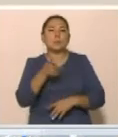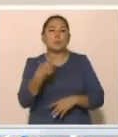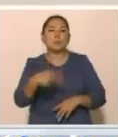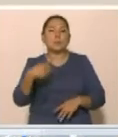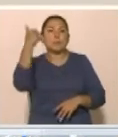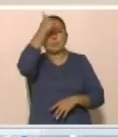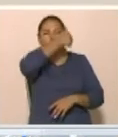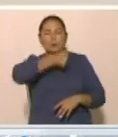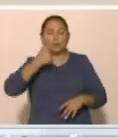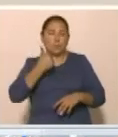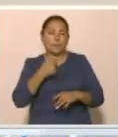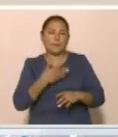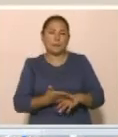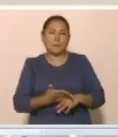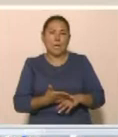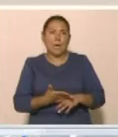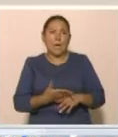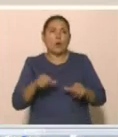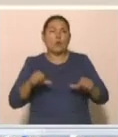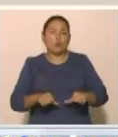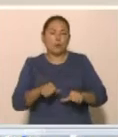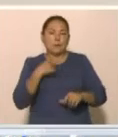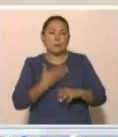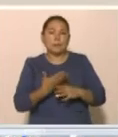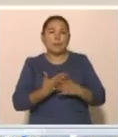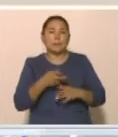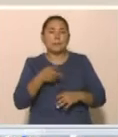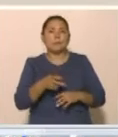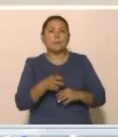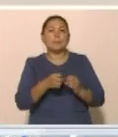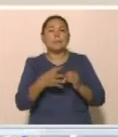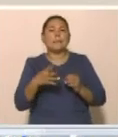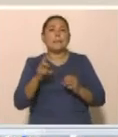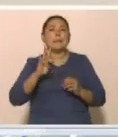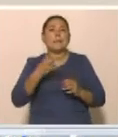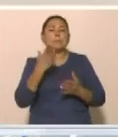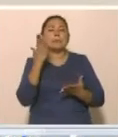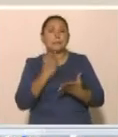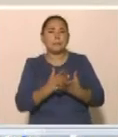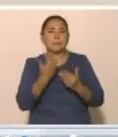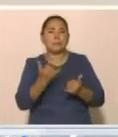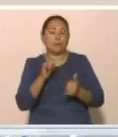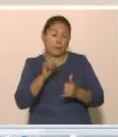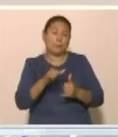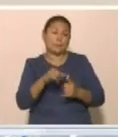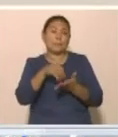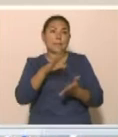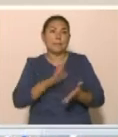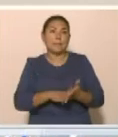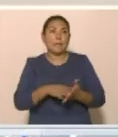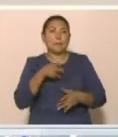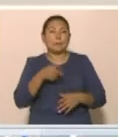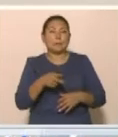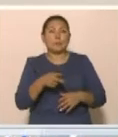Қазіргі таңда тұрғындар емхананы таңдау құқына е, яңын 15-ші қарашаға дейін вақыттары бар. Ал бұл қызмет түрі 2021